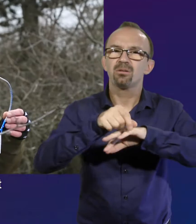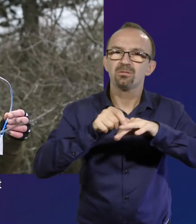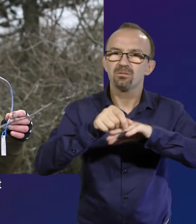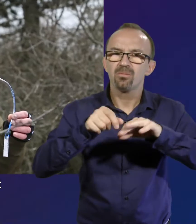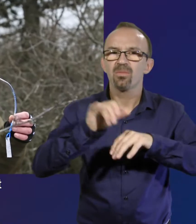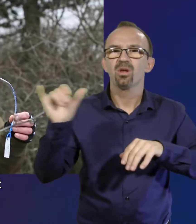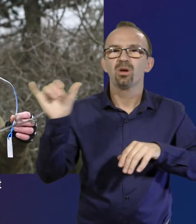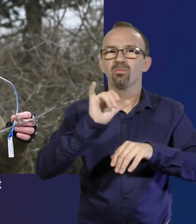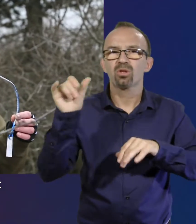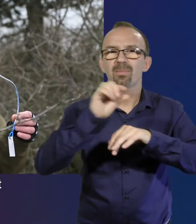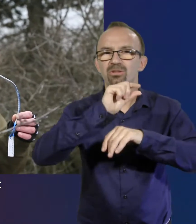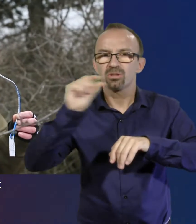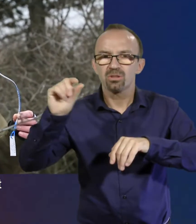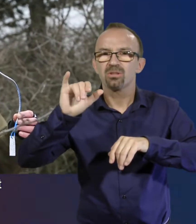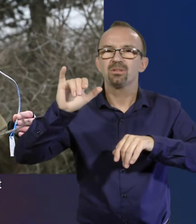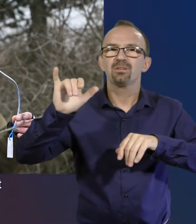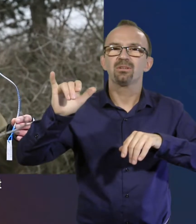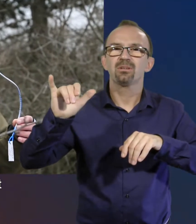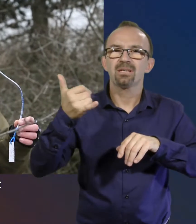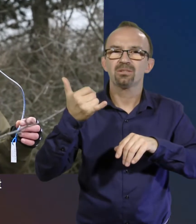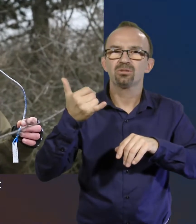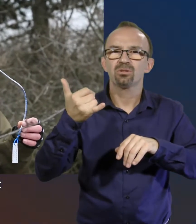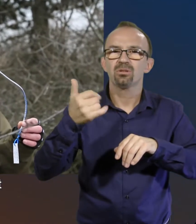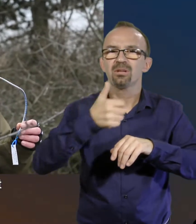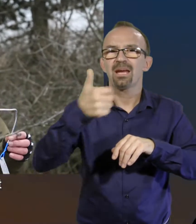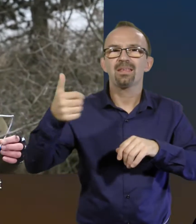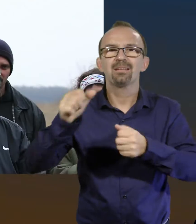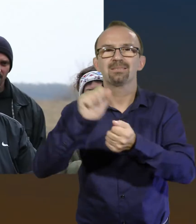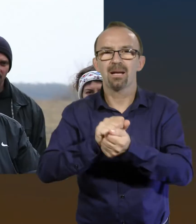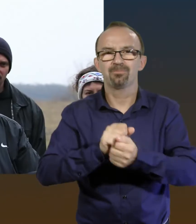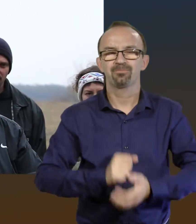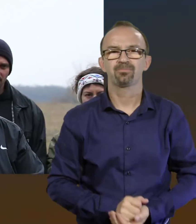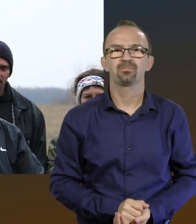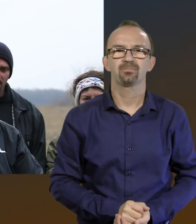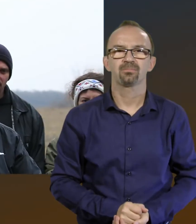rajta egy Budapest felirat, és van rajta egy-egy szám.